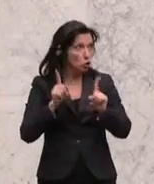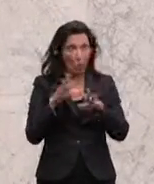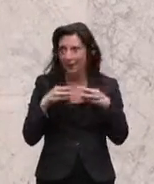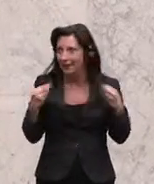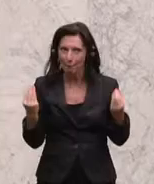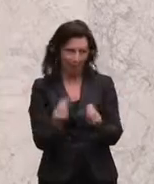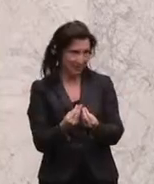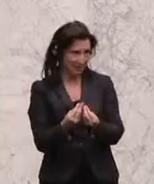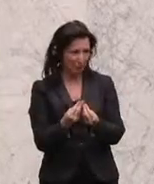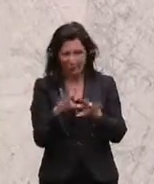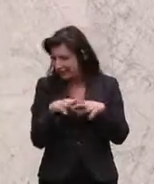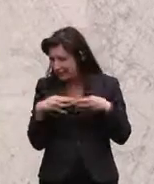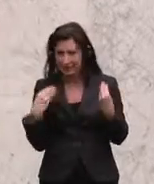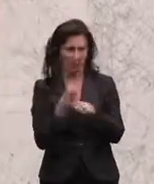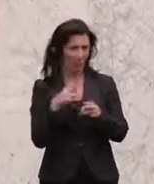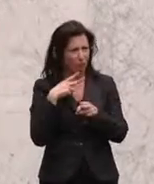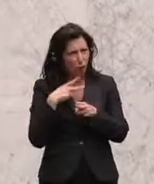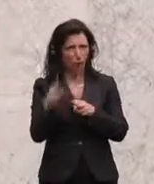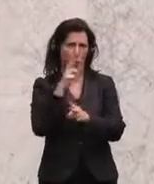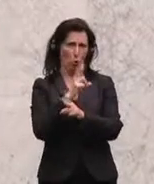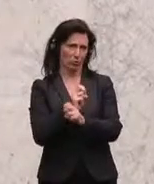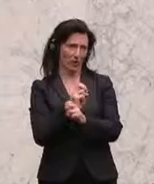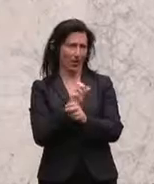vorgehen und gemeinsam für Österreich kämpfen.